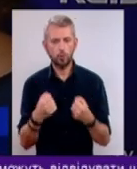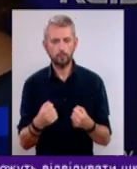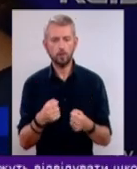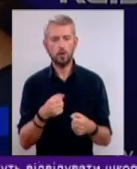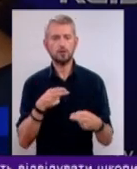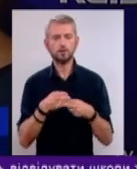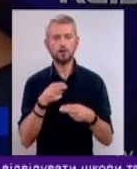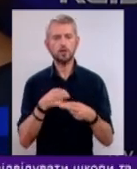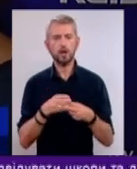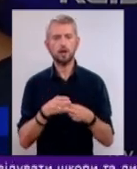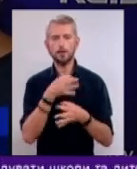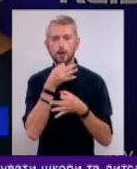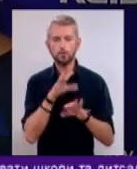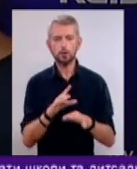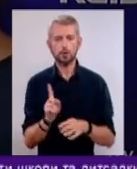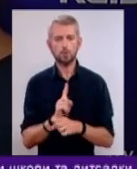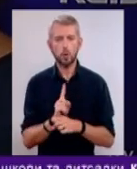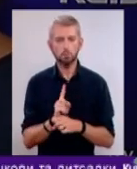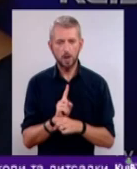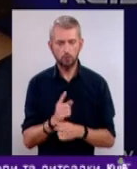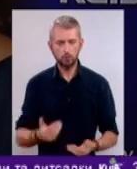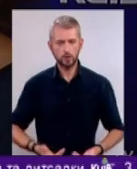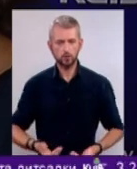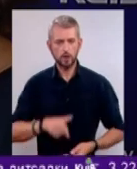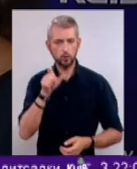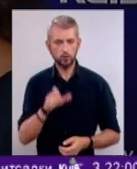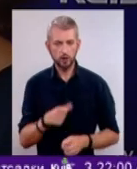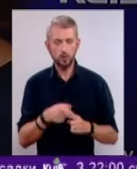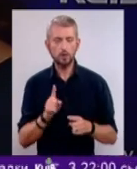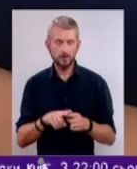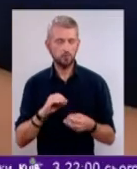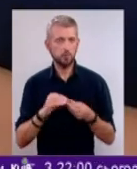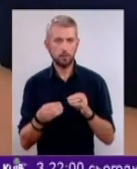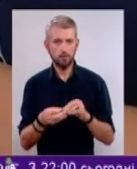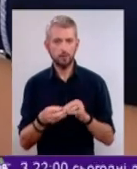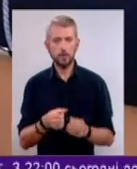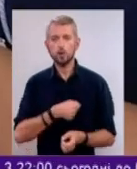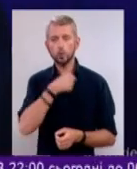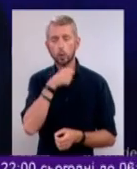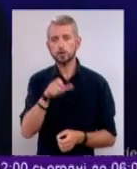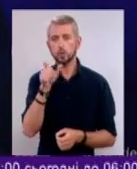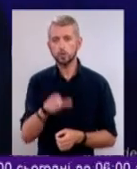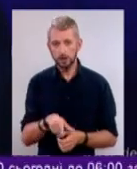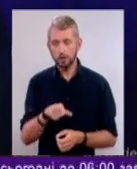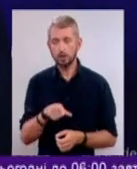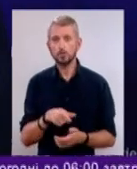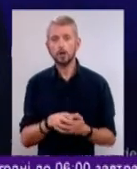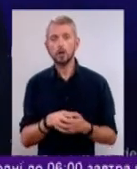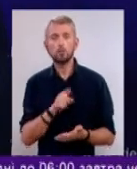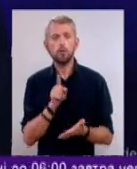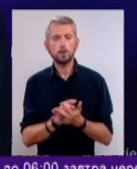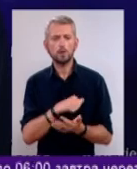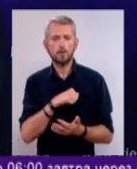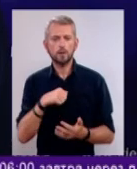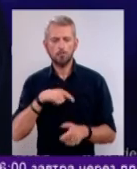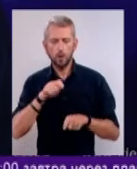заважає будь-яким нормальним існуванню людини, то це проблема. Доросла людина, наголошують психологи, повинна